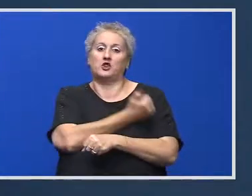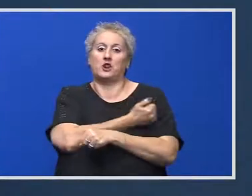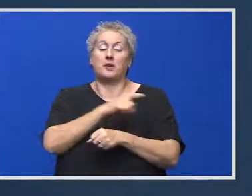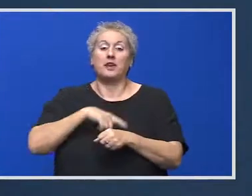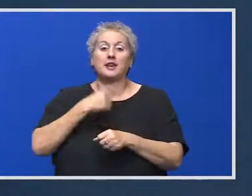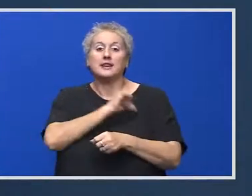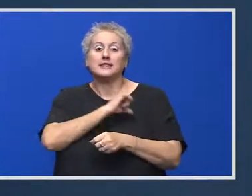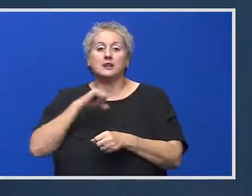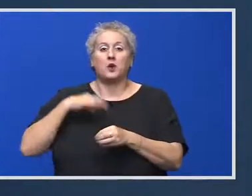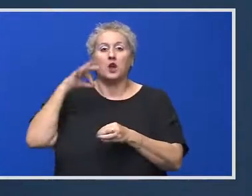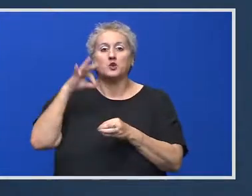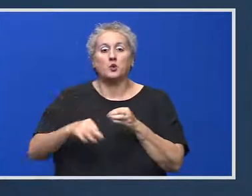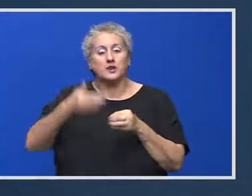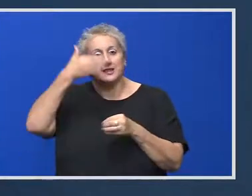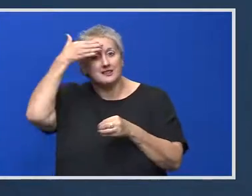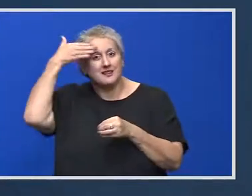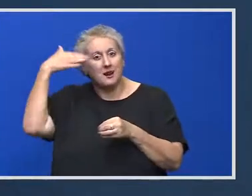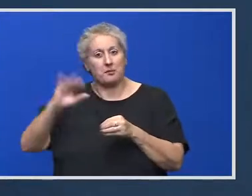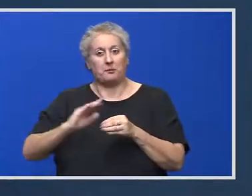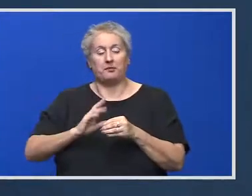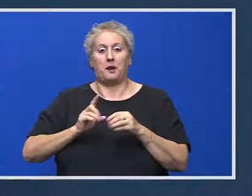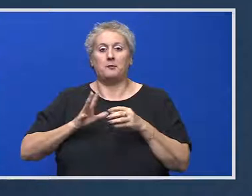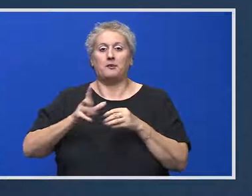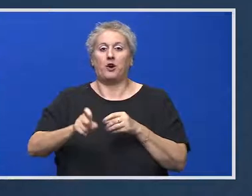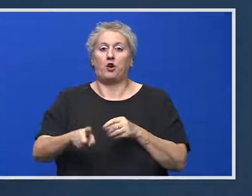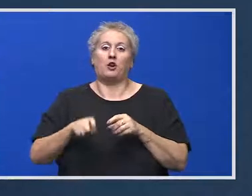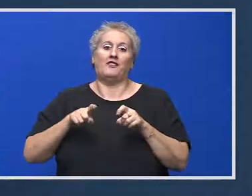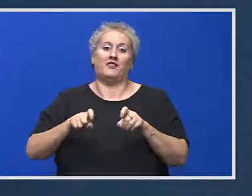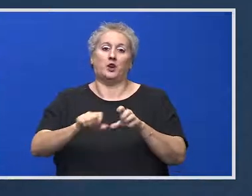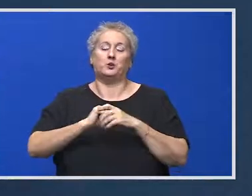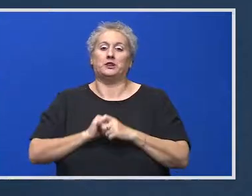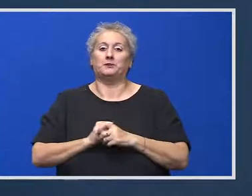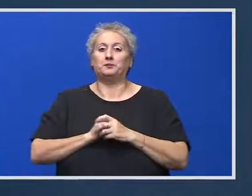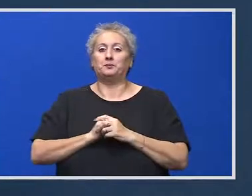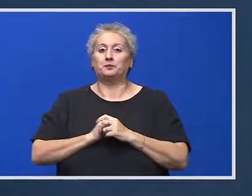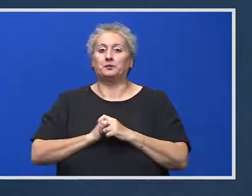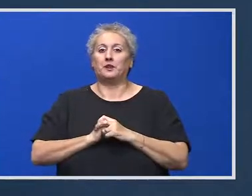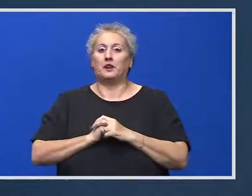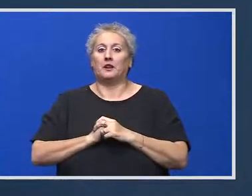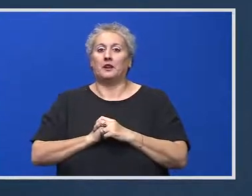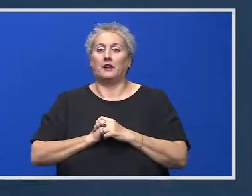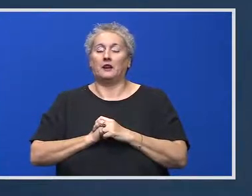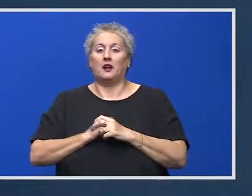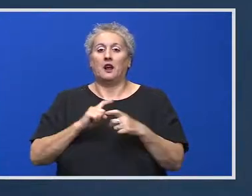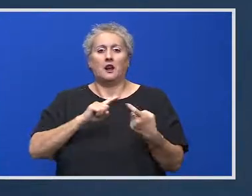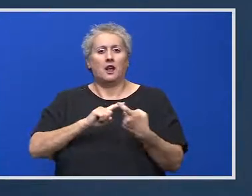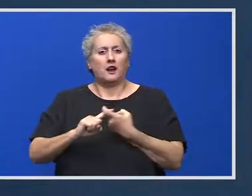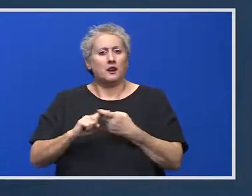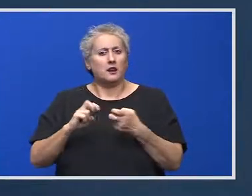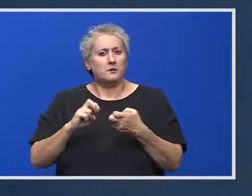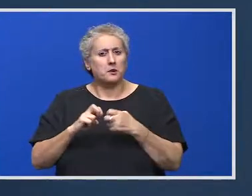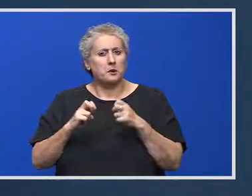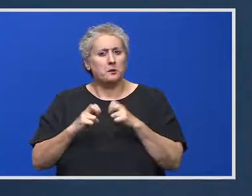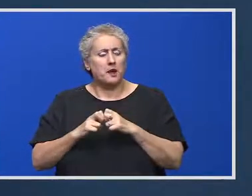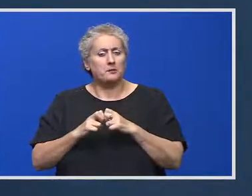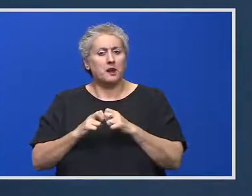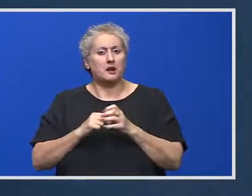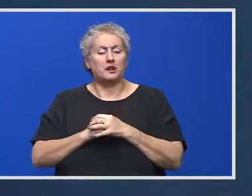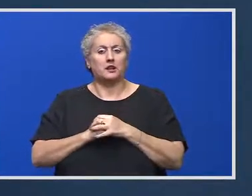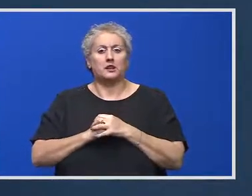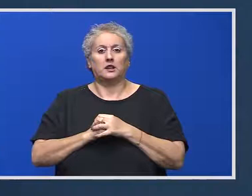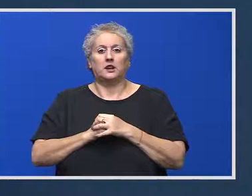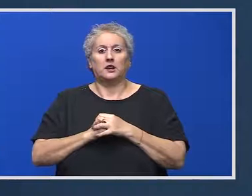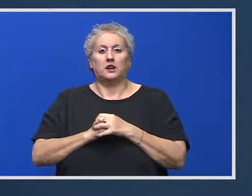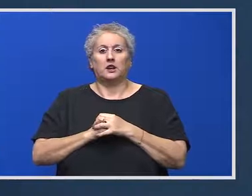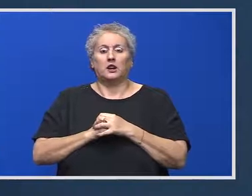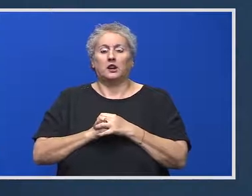soluție să scăpăm de pandemie. Până acum așa s-a demonstrat. Legat de problema gunoiului din capitală, dacă îmi permiteți?